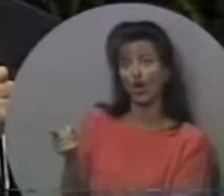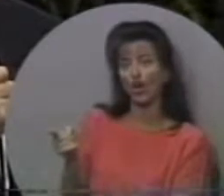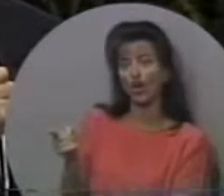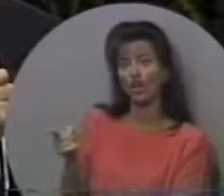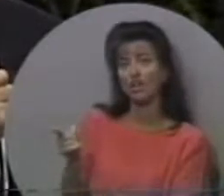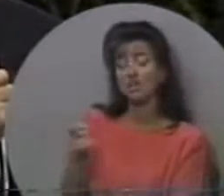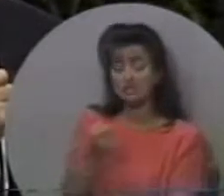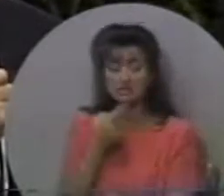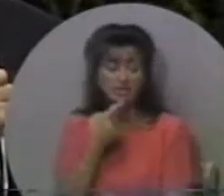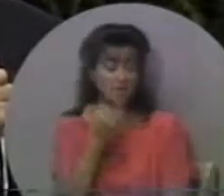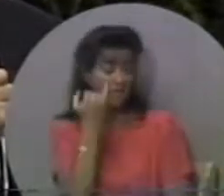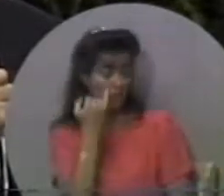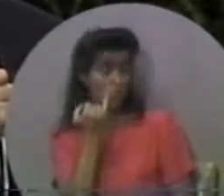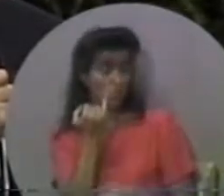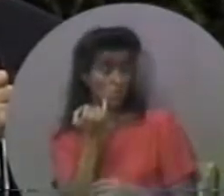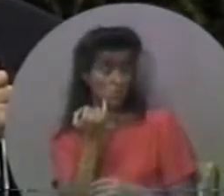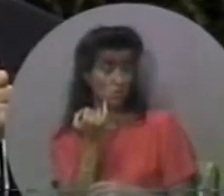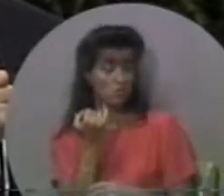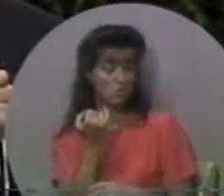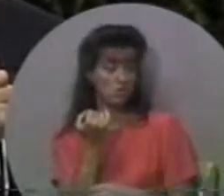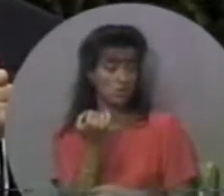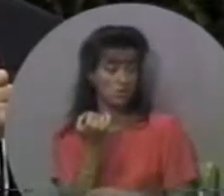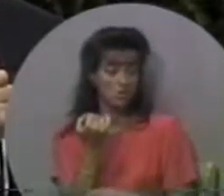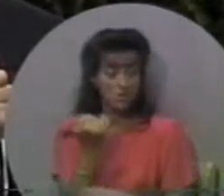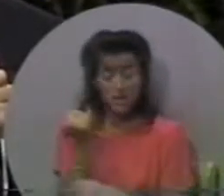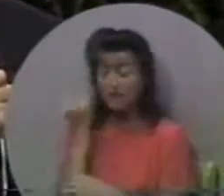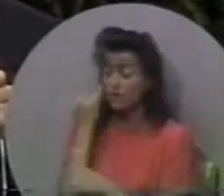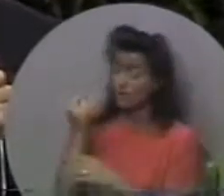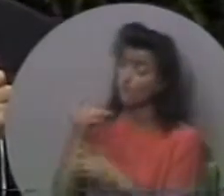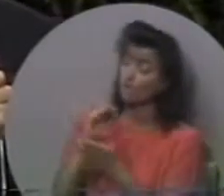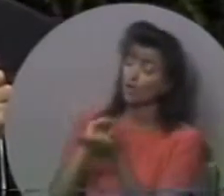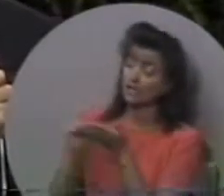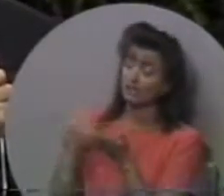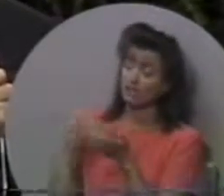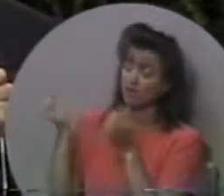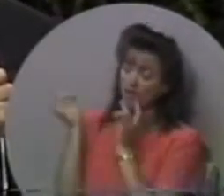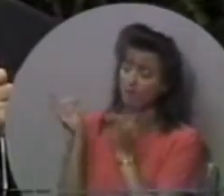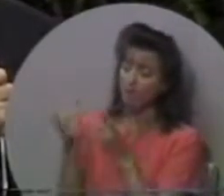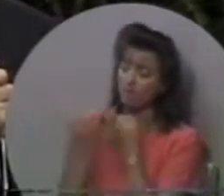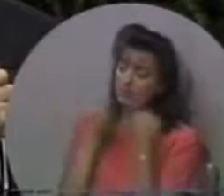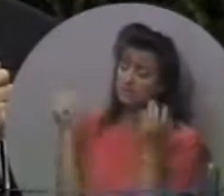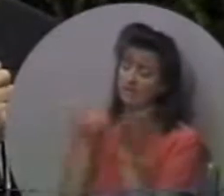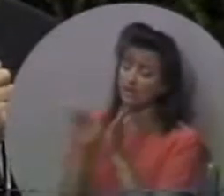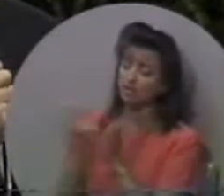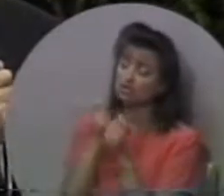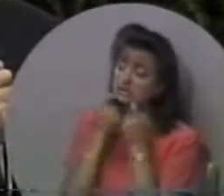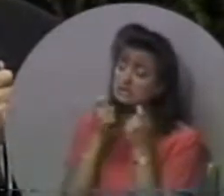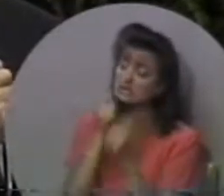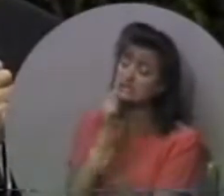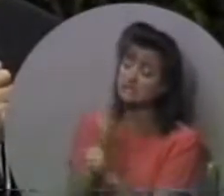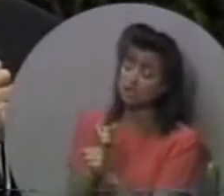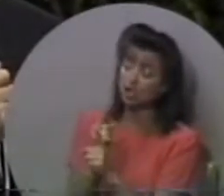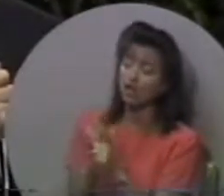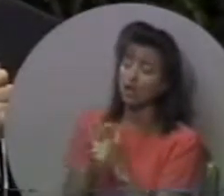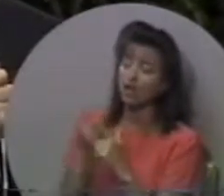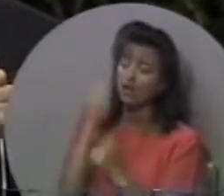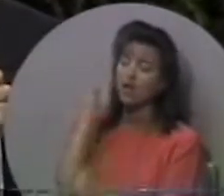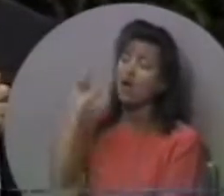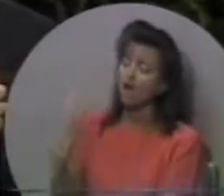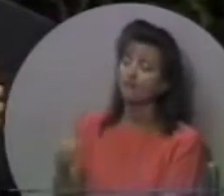сказав, якщо ти можеш пробачити мене за цього жахливого гріха, який я вчинав з твоєю сестрою,